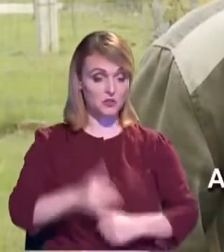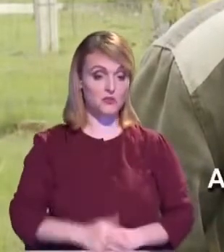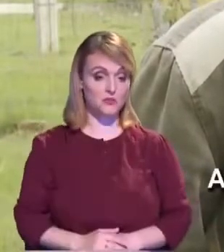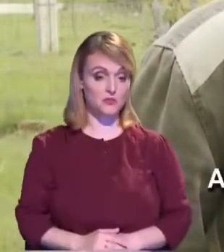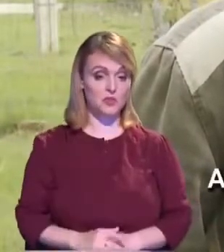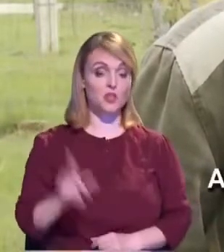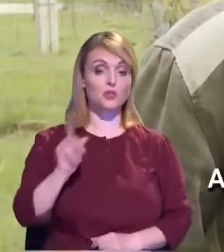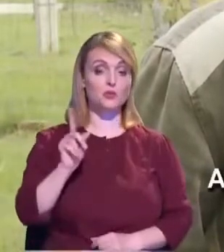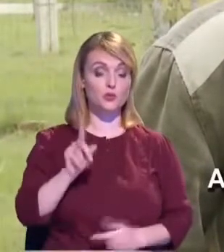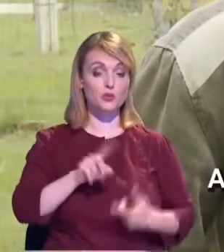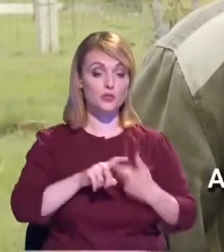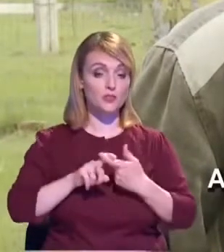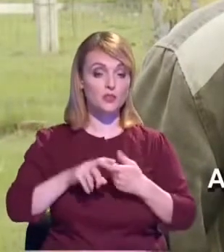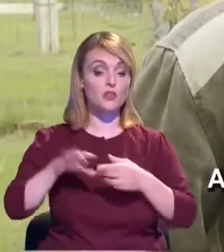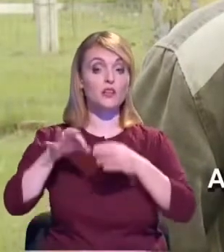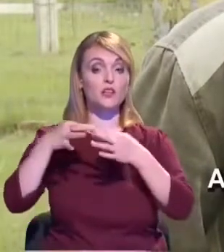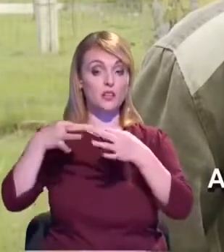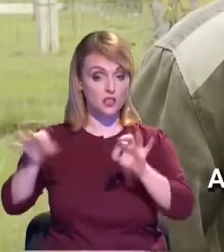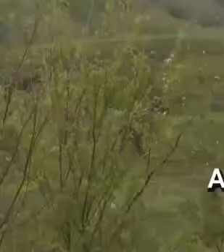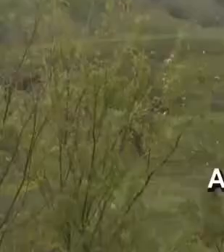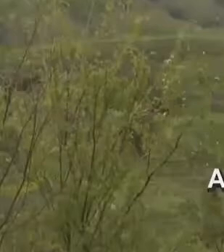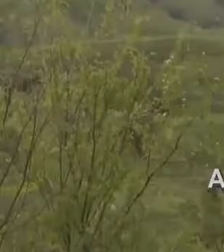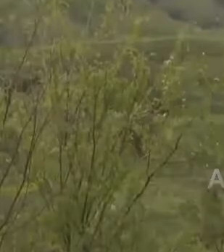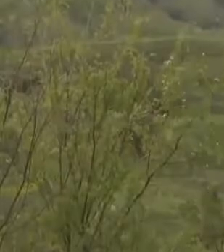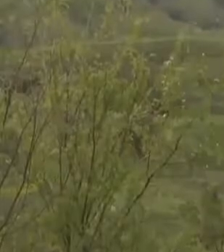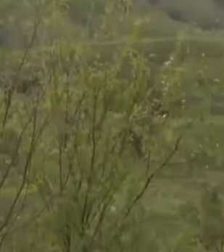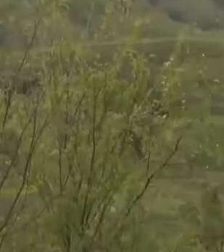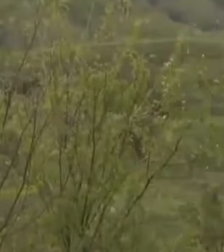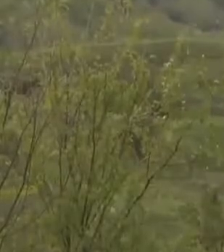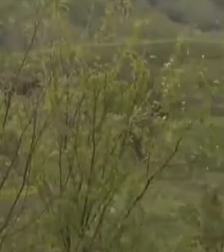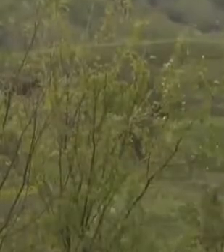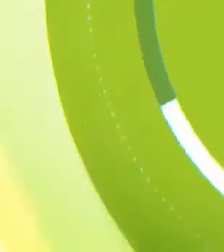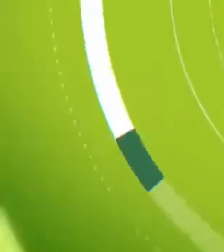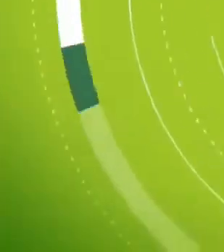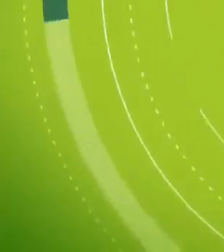în vedea toată ce a răzășit să vă luați urecul propriu.